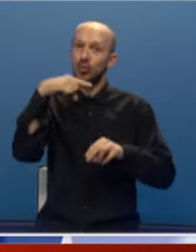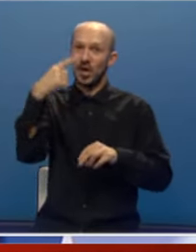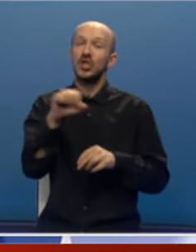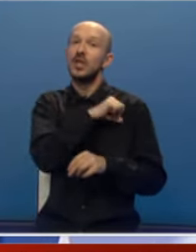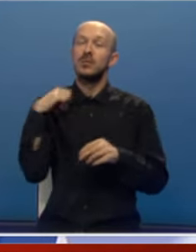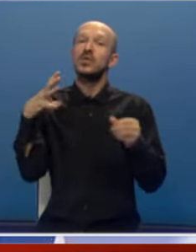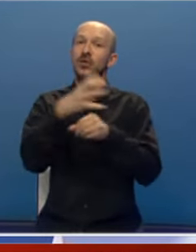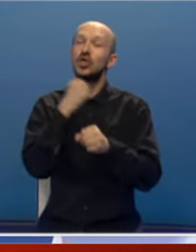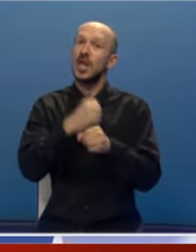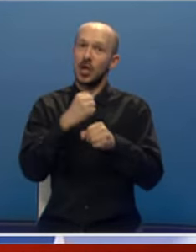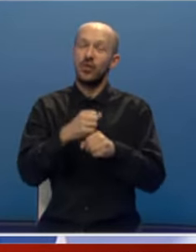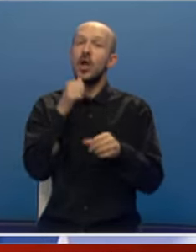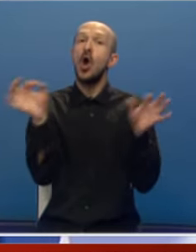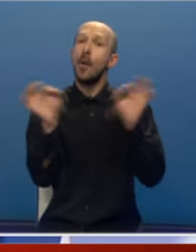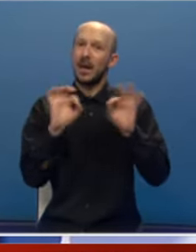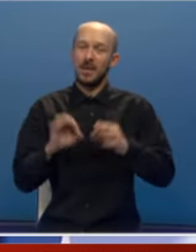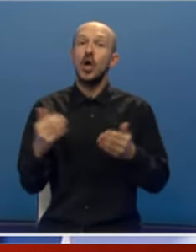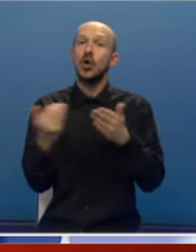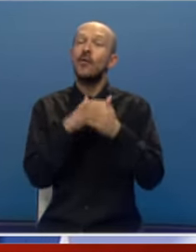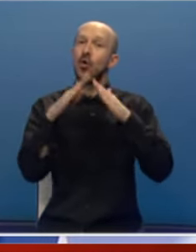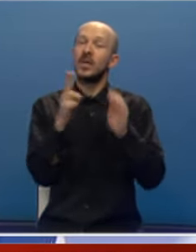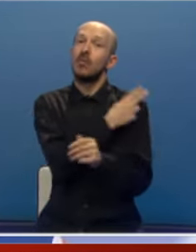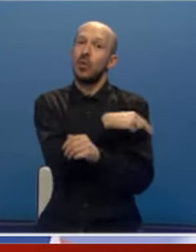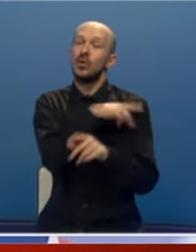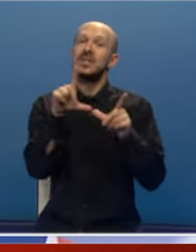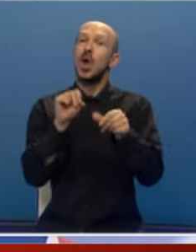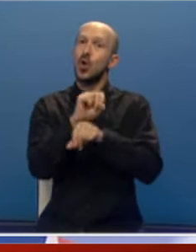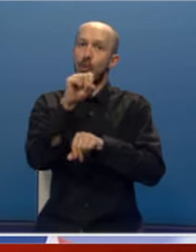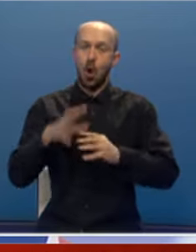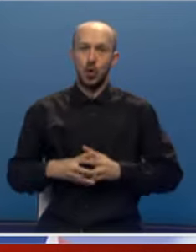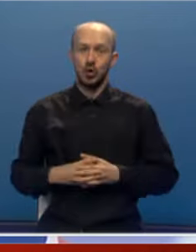da smo završili radove i opremanje novog objekta bolnice u Doboju,